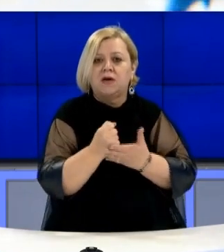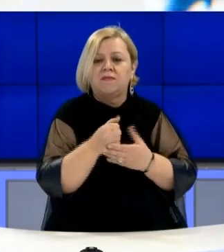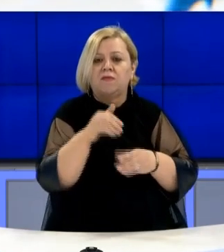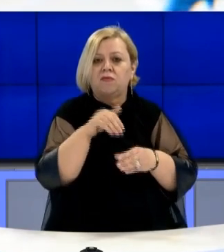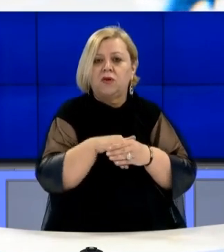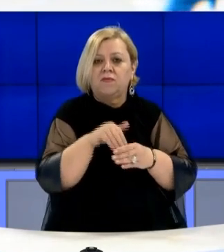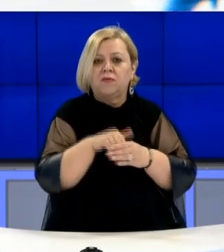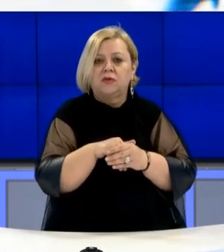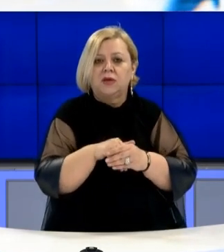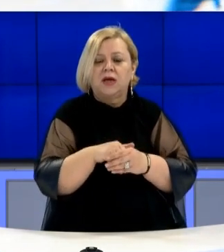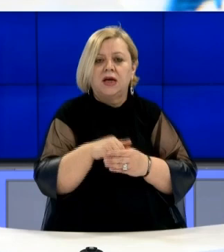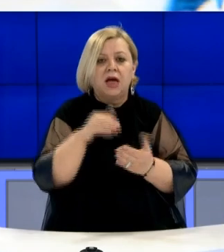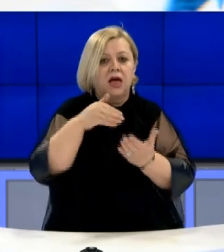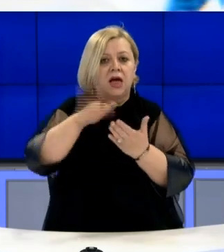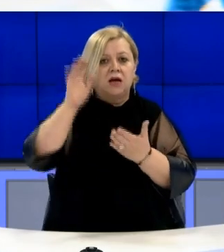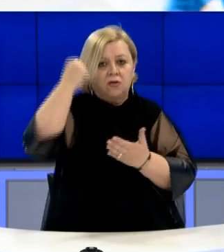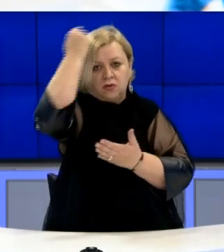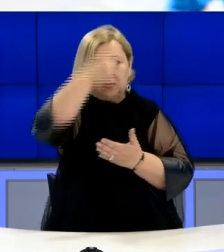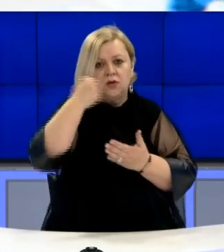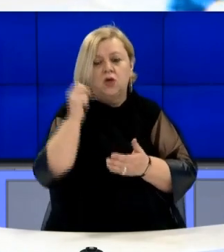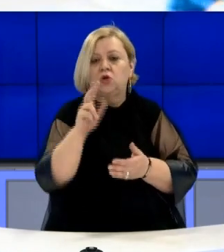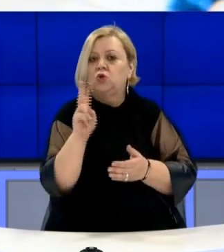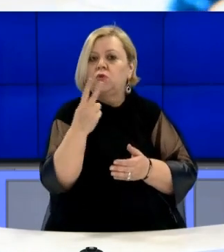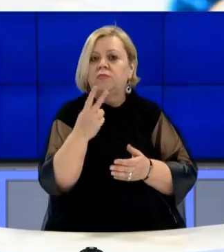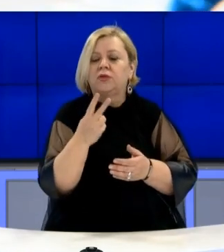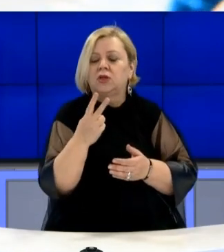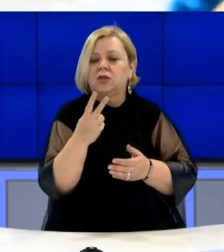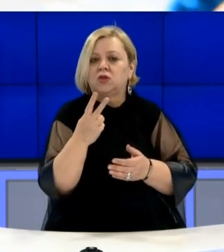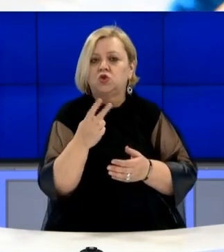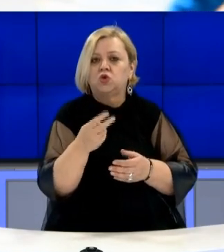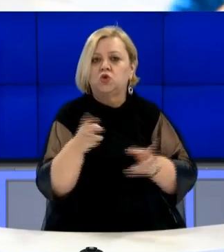nga mërgata është 12 qërshkurt.